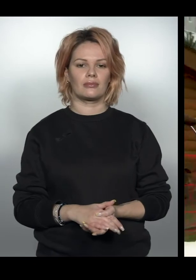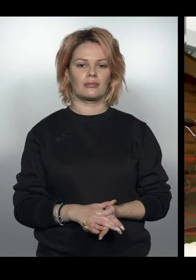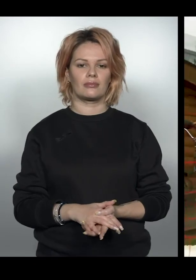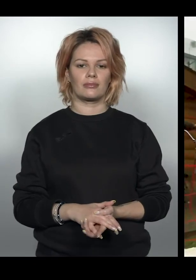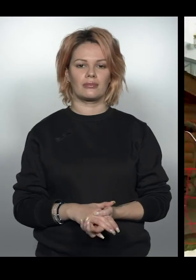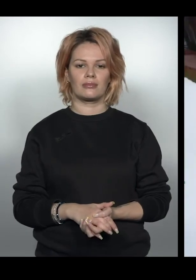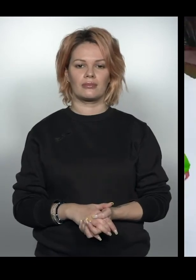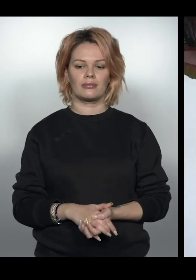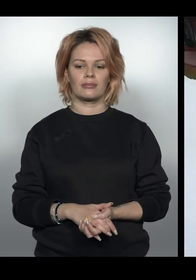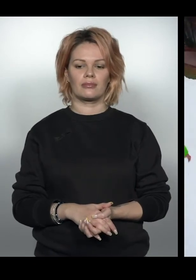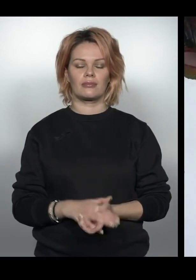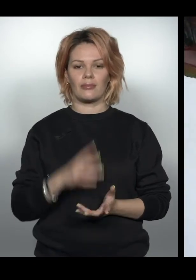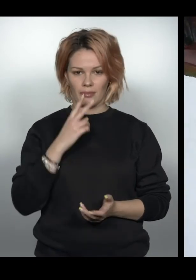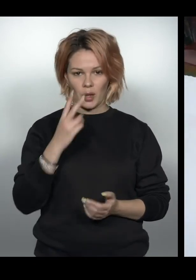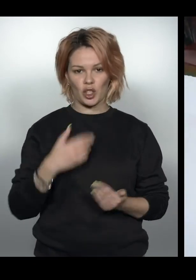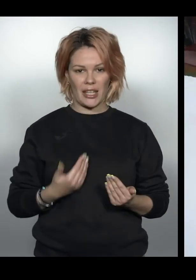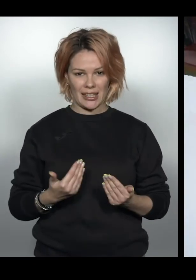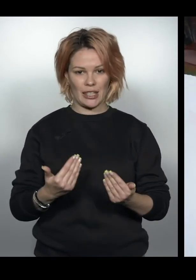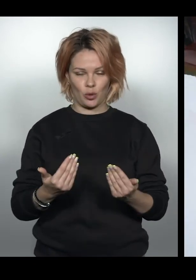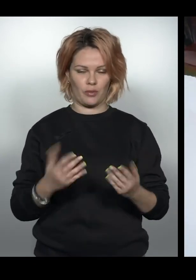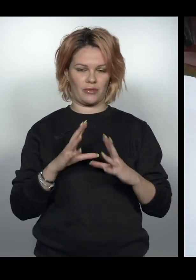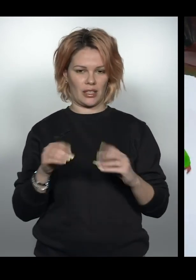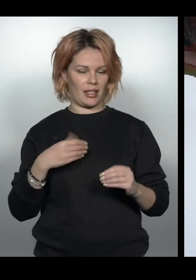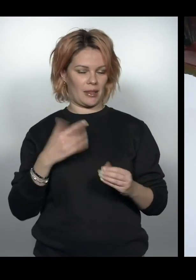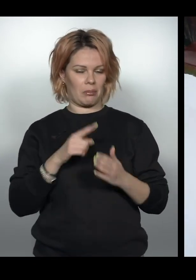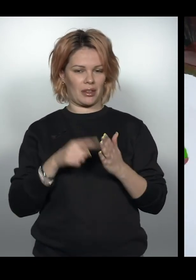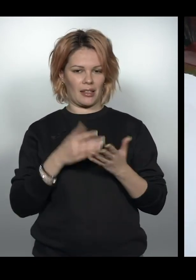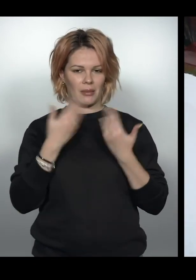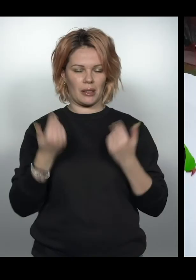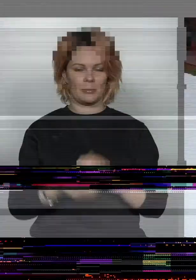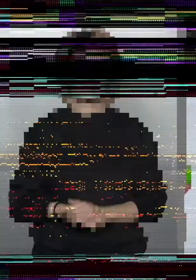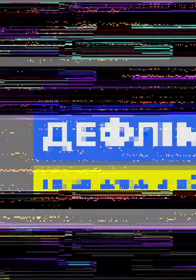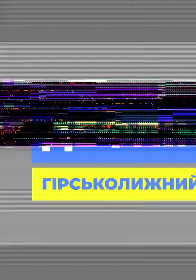Нічого. Бачите, їду? Їду. Все! Якісь це питання.